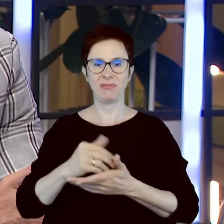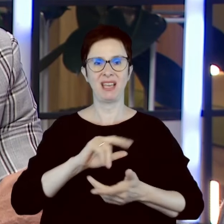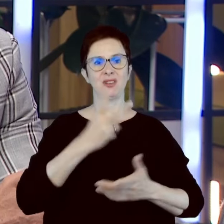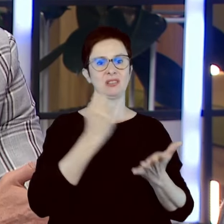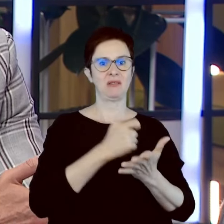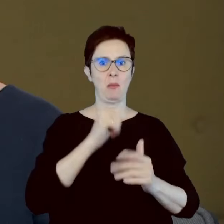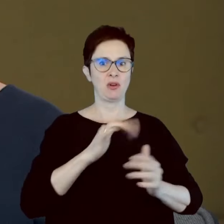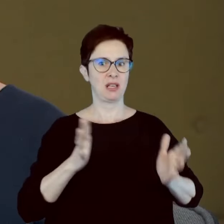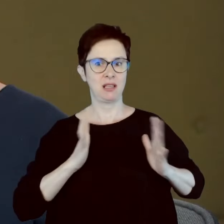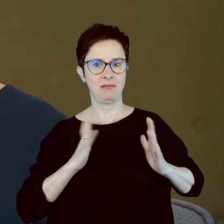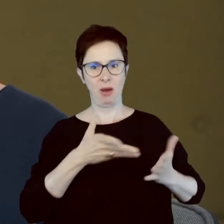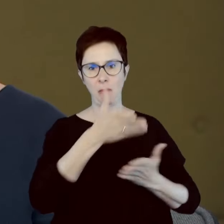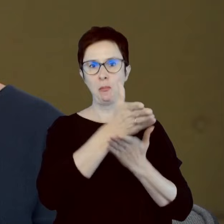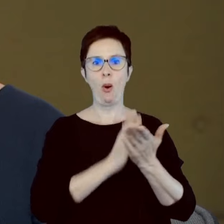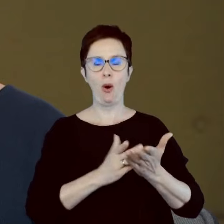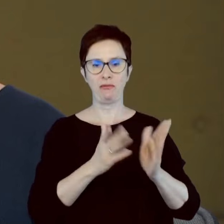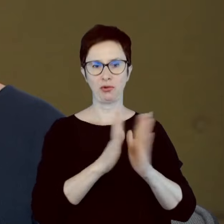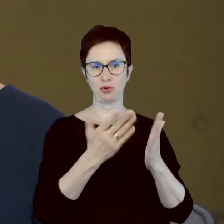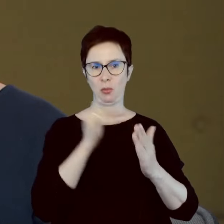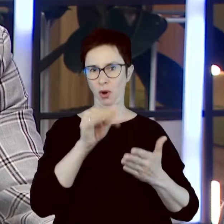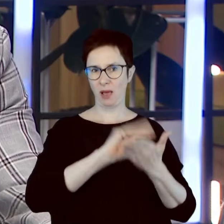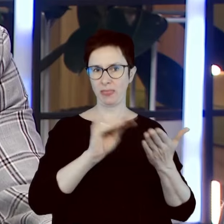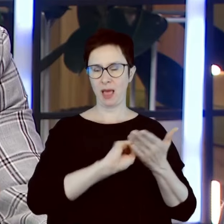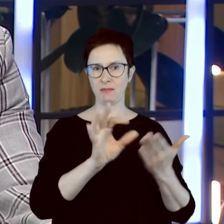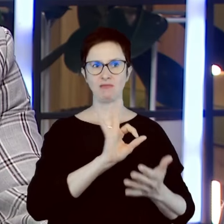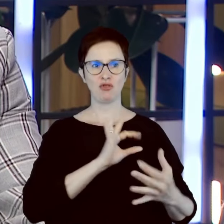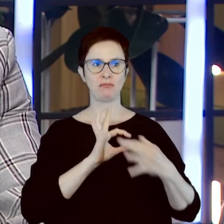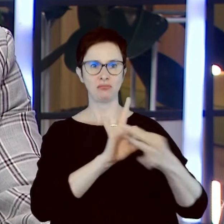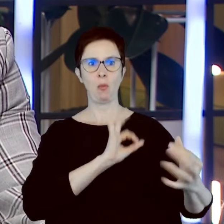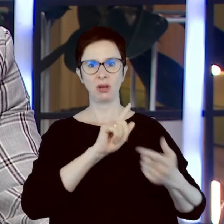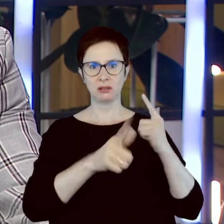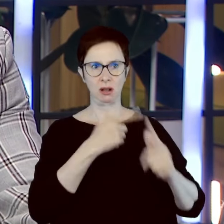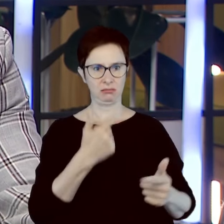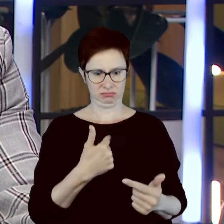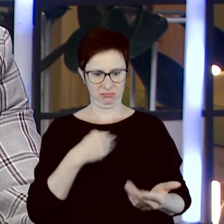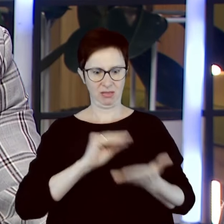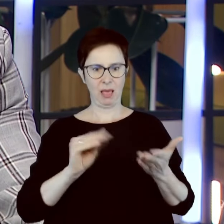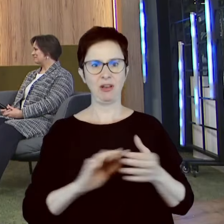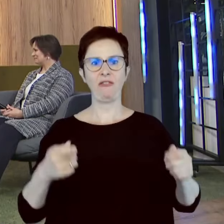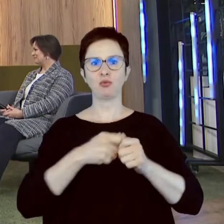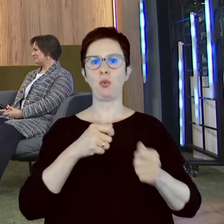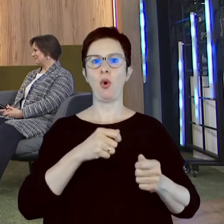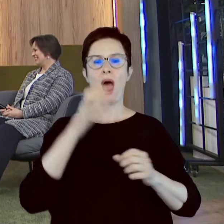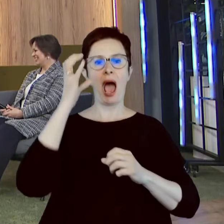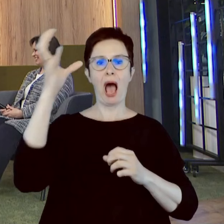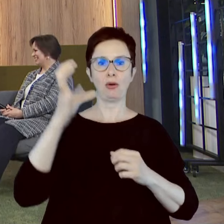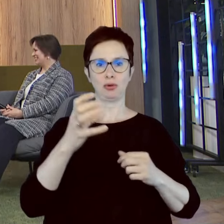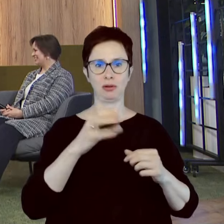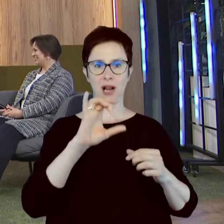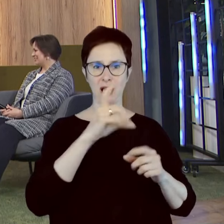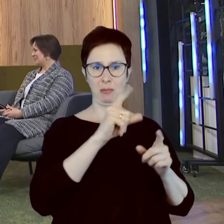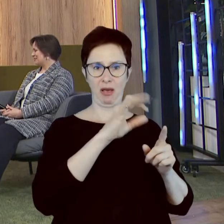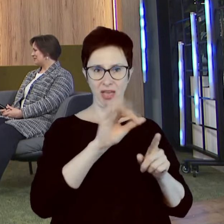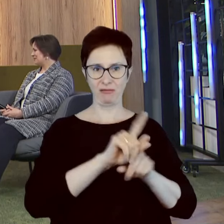połowę rozdziału może za mnie napisać w moim stylu i co ja teraz mam zrobić, współautora, napisać chat GPT i Łukasz Graz? To jest jeszcze